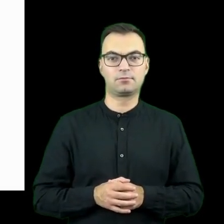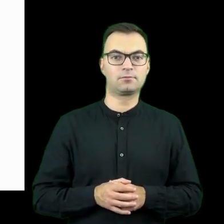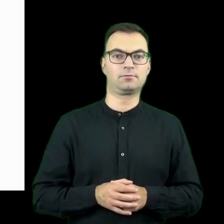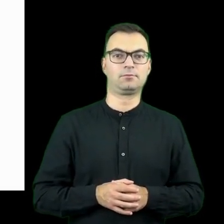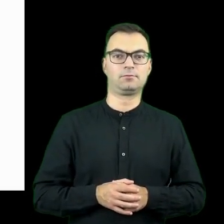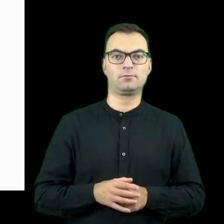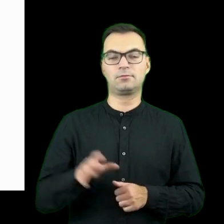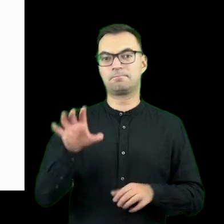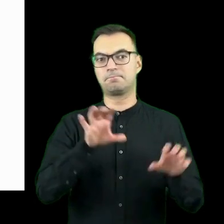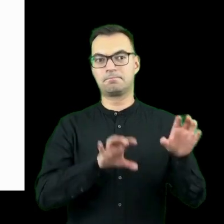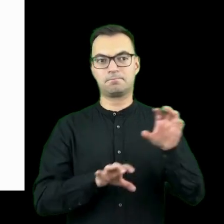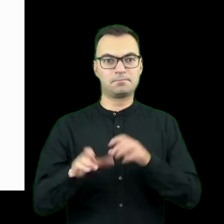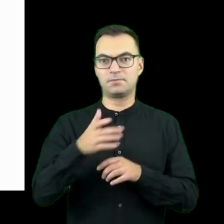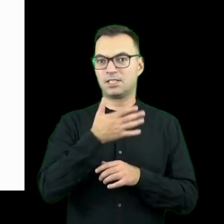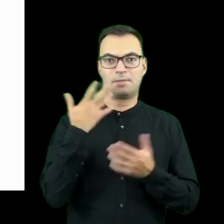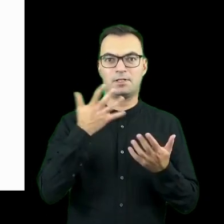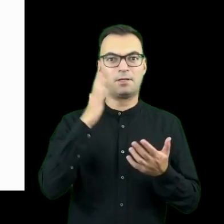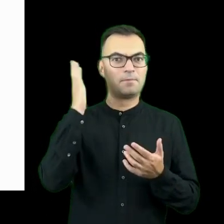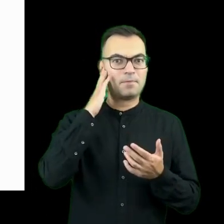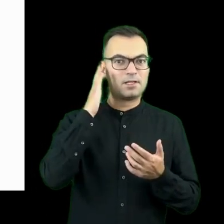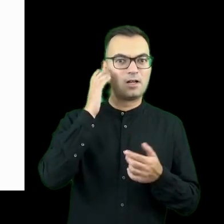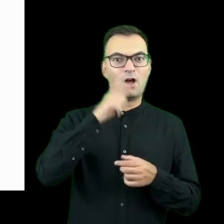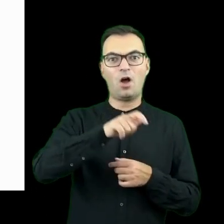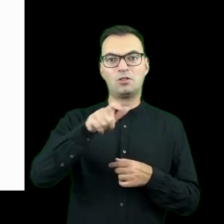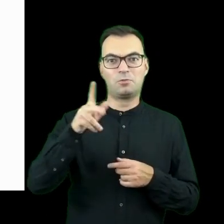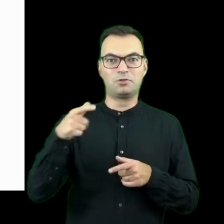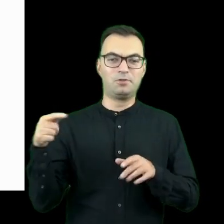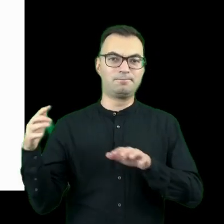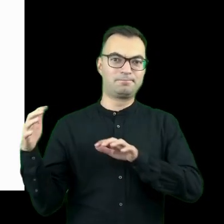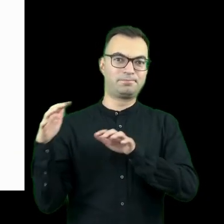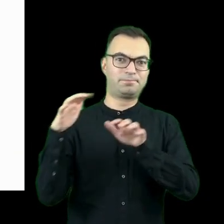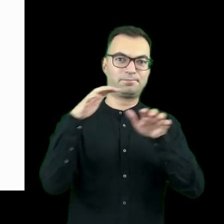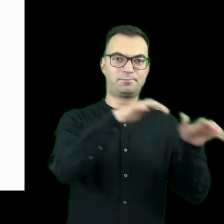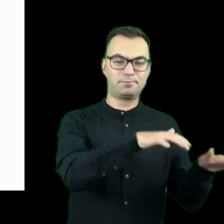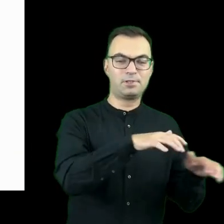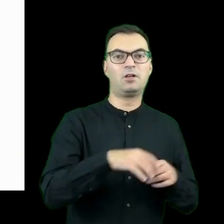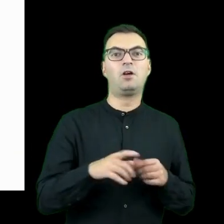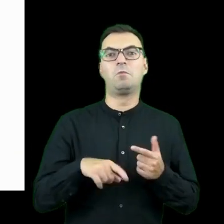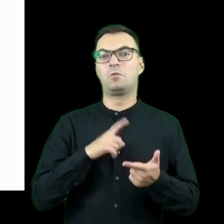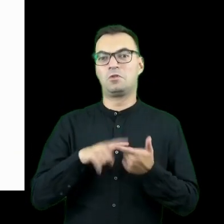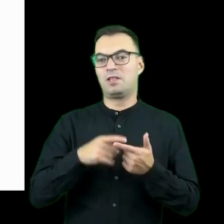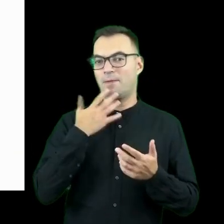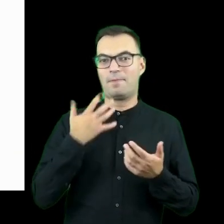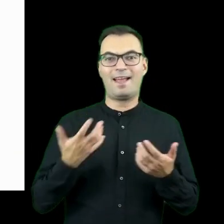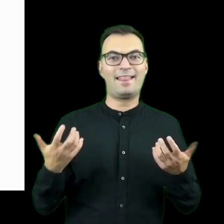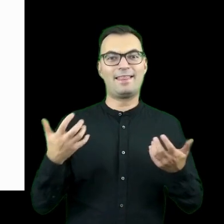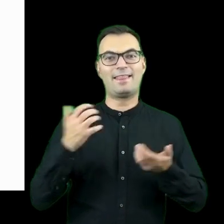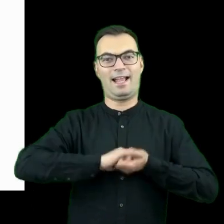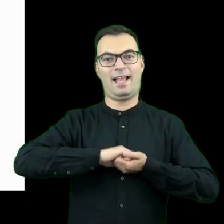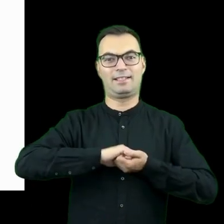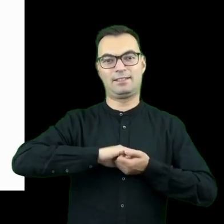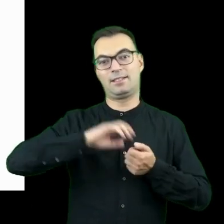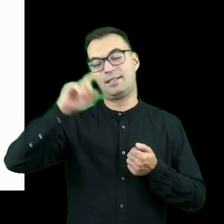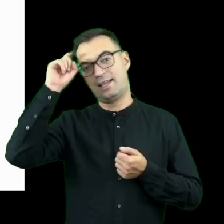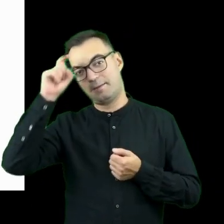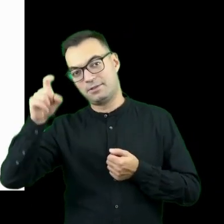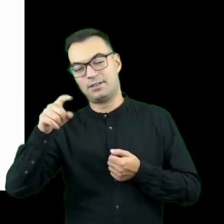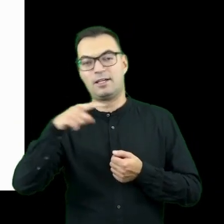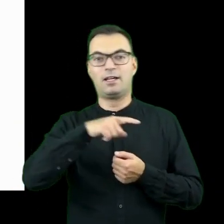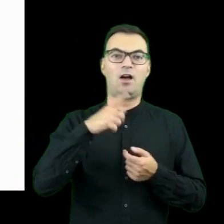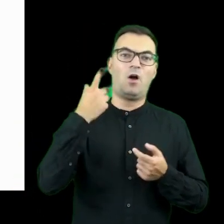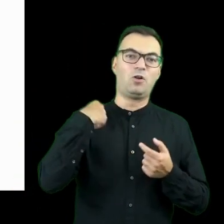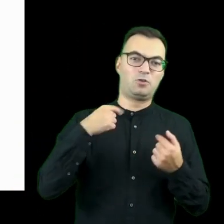obserwacja braku miejsca zamieszkania dla osób przybywających do Niemiec, z drugiej strony brak integracji pomiędzy Niemcami a